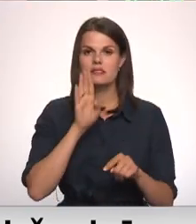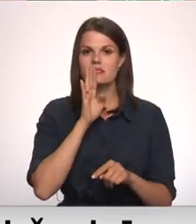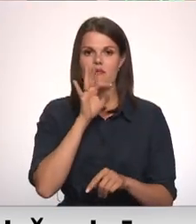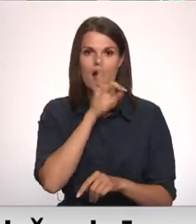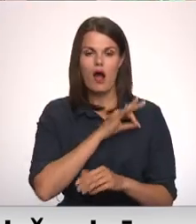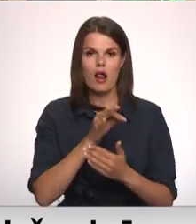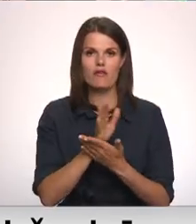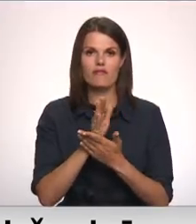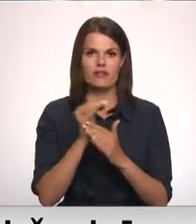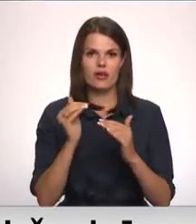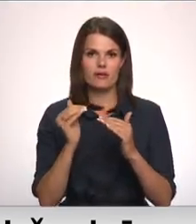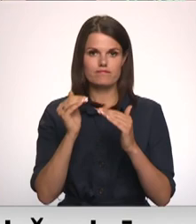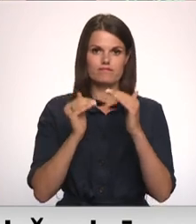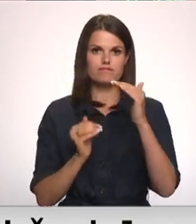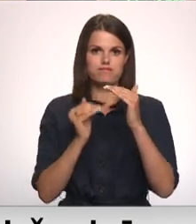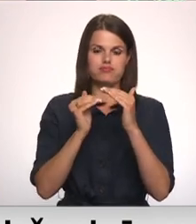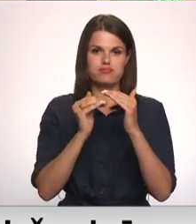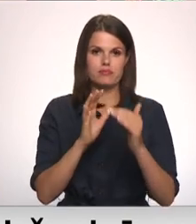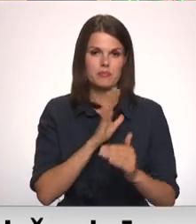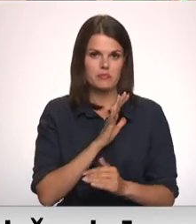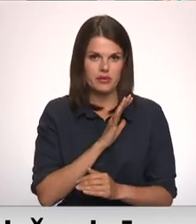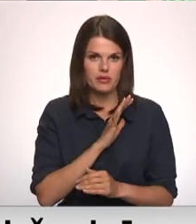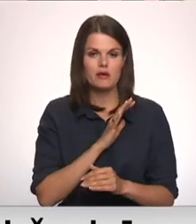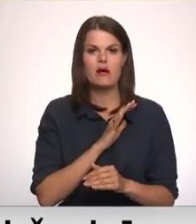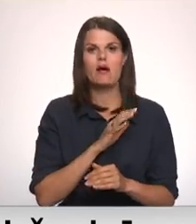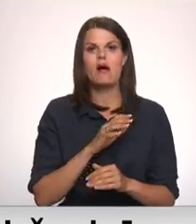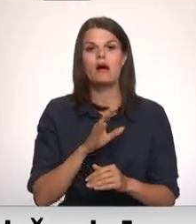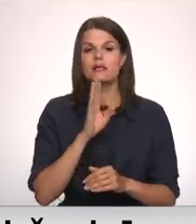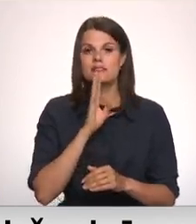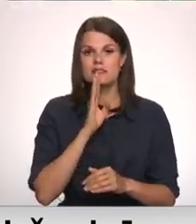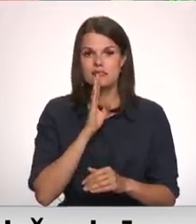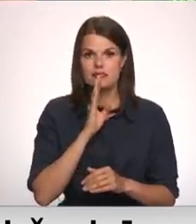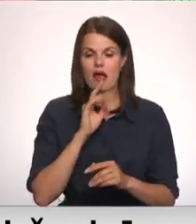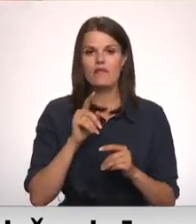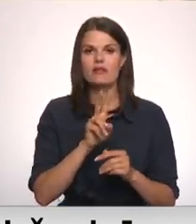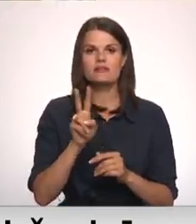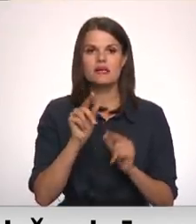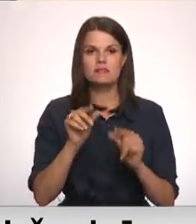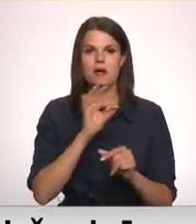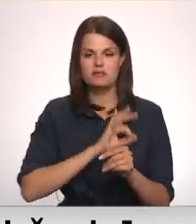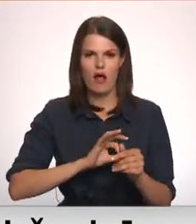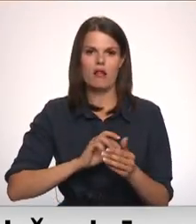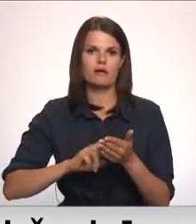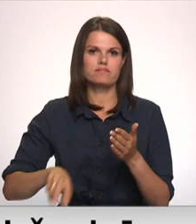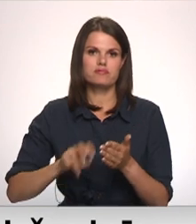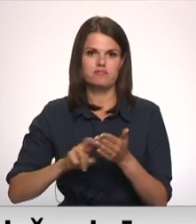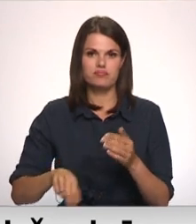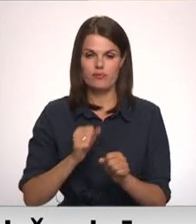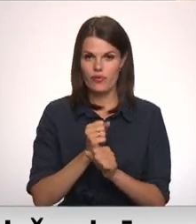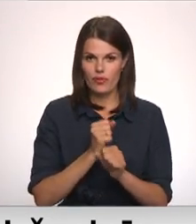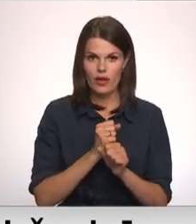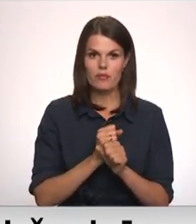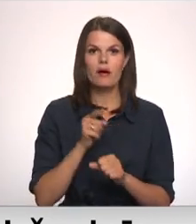atalgojums kļuva relatīvi lielāks nekā iepriekš, izkrītot no darbas sievietēm, kuru atalgojums bija zemāks. Tajā